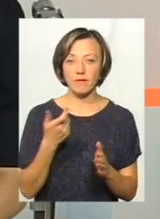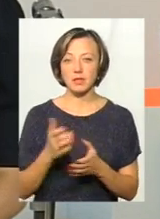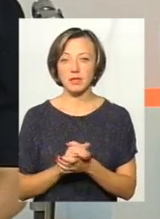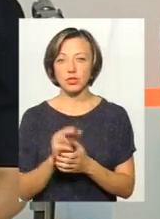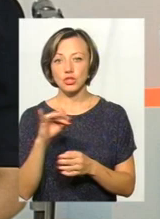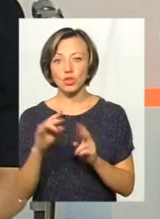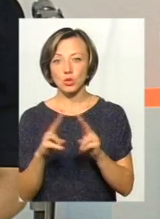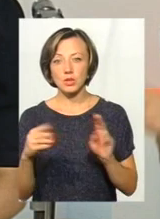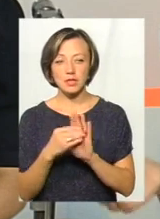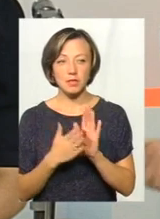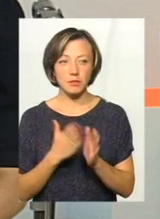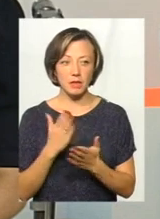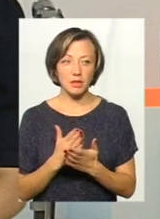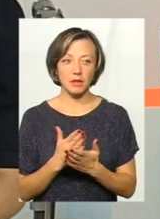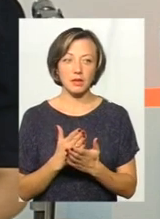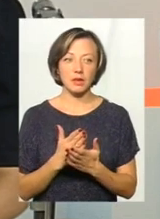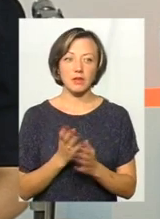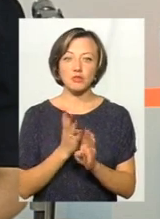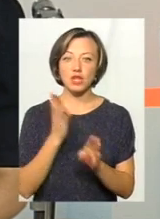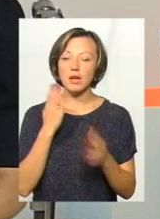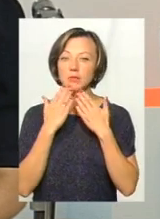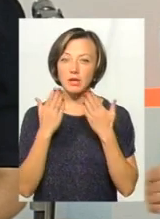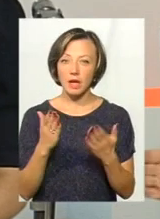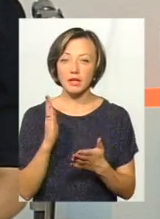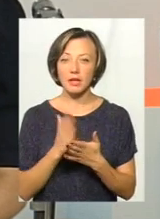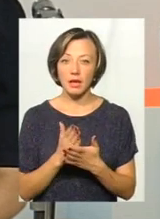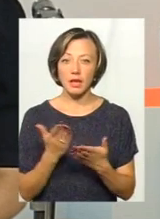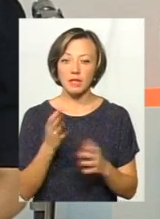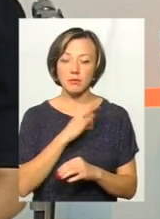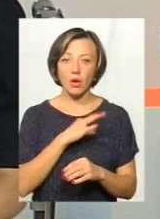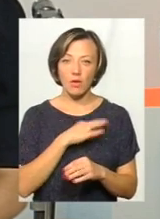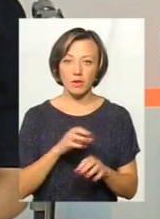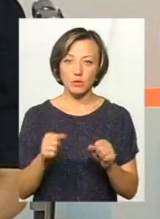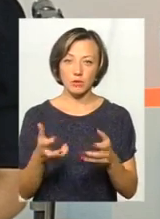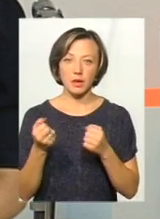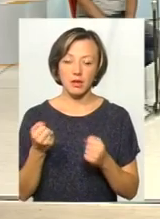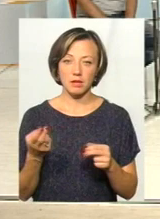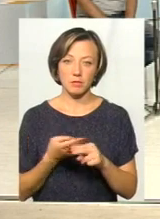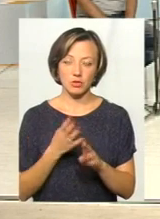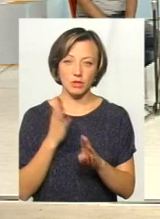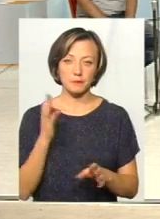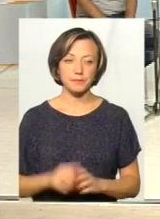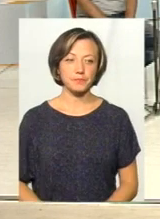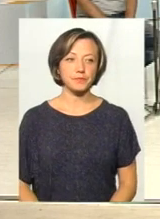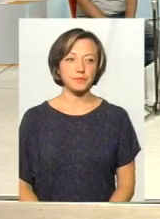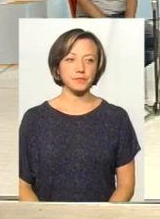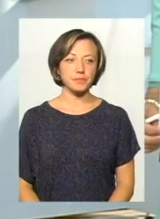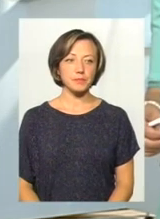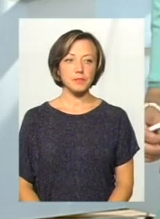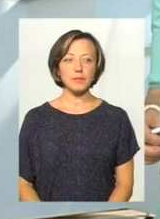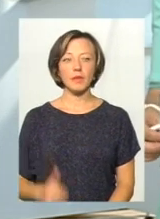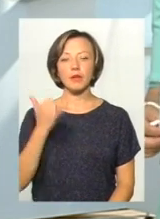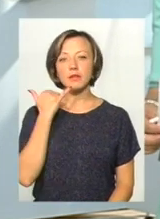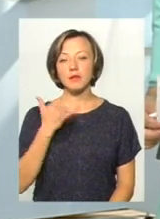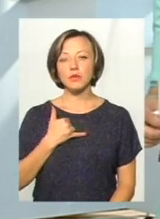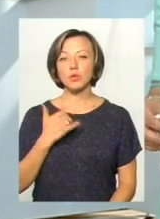чи є хтось на записі, і в черги спитати, чи є якісь пільговики, яких можна запросити. Дякую вам за відповідь. У нас є